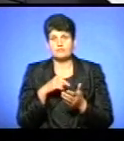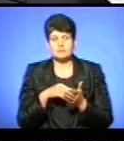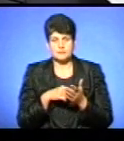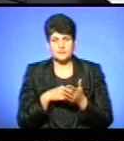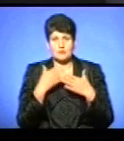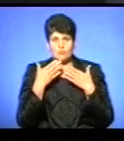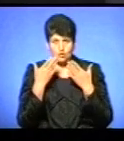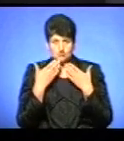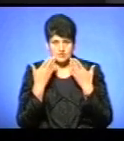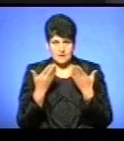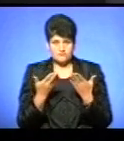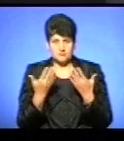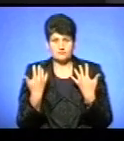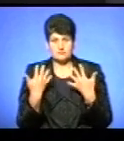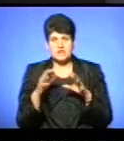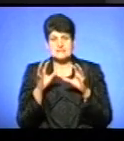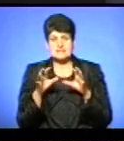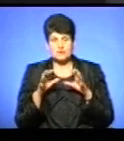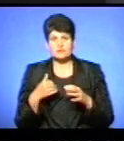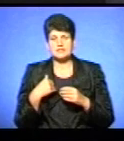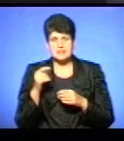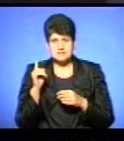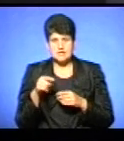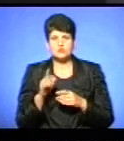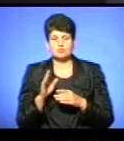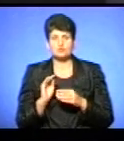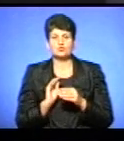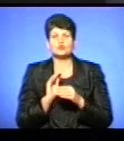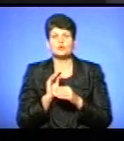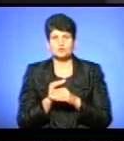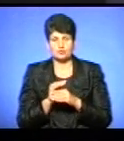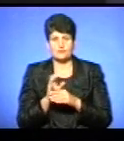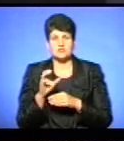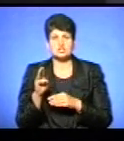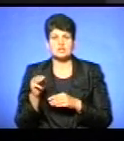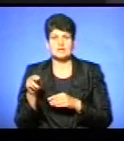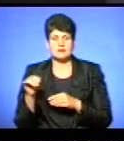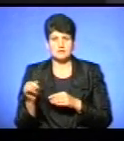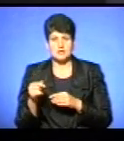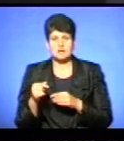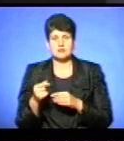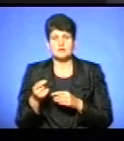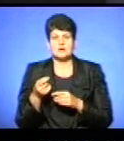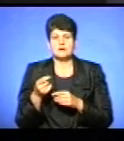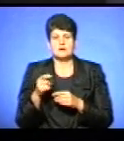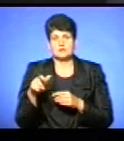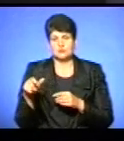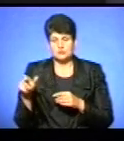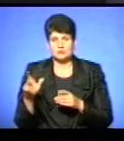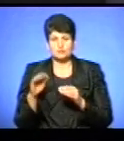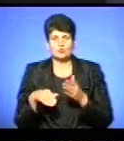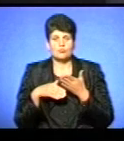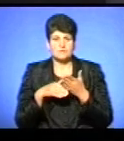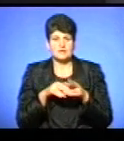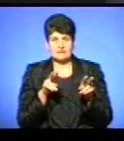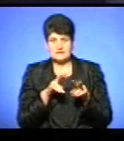прочитавши закон, я знаю, що будуть додаткові штатні одиниці, про які ми потім поговоримо, які будуть допомагати вам відстежувати